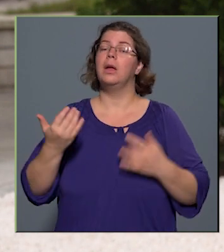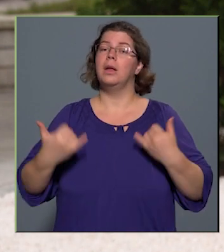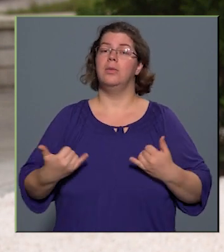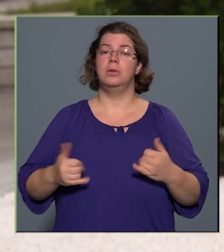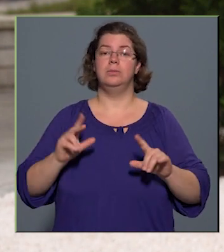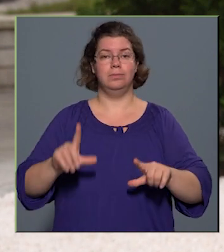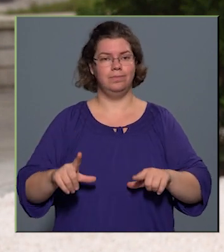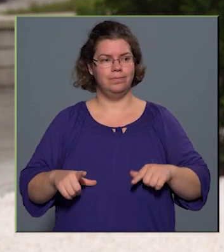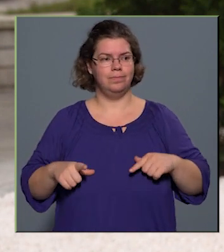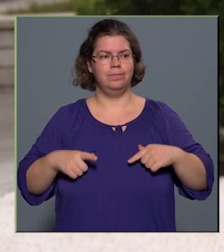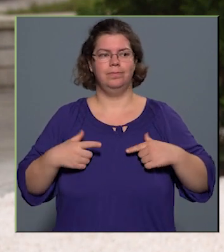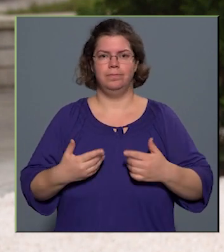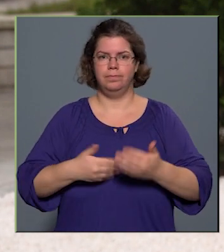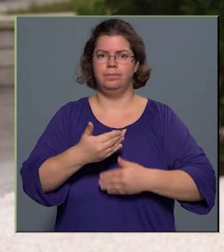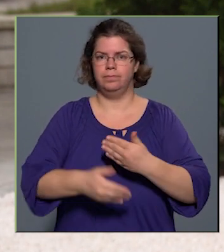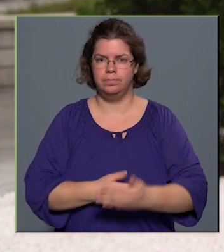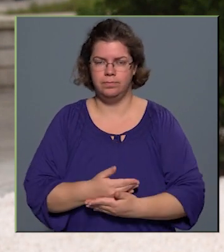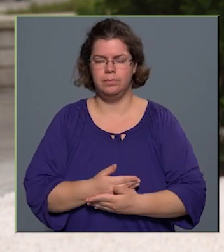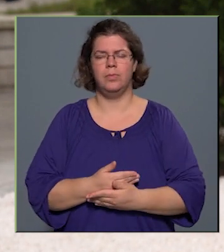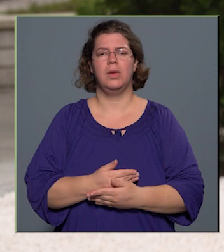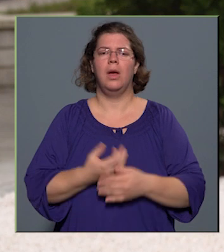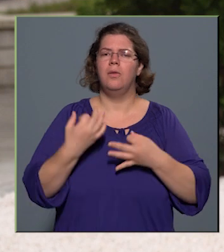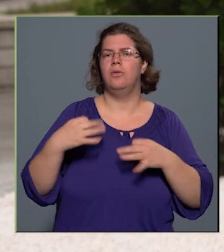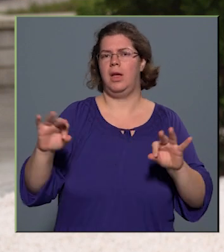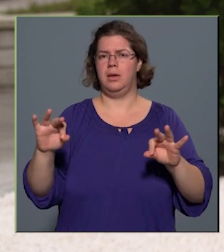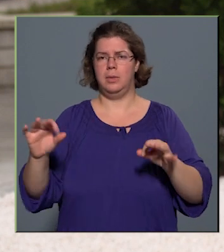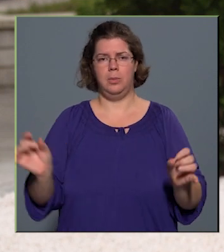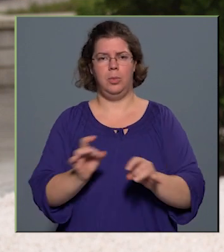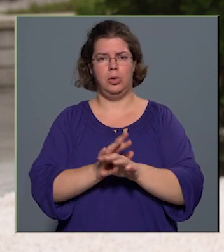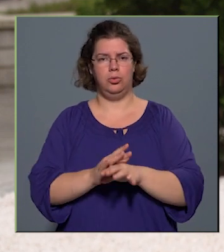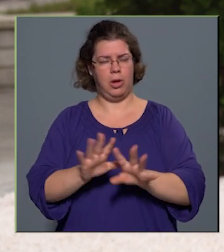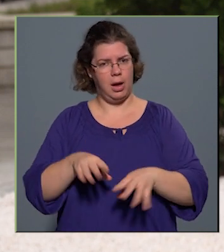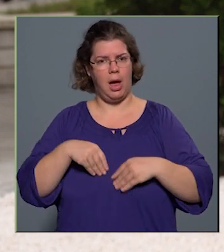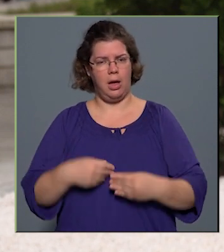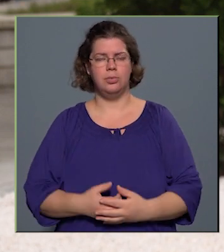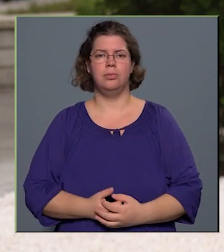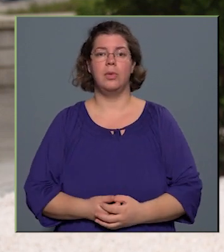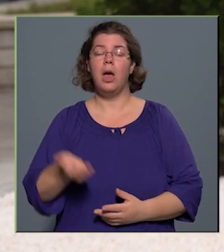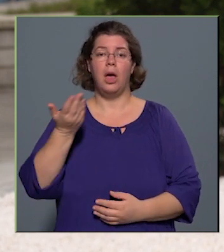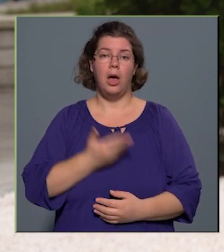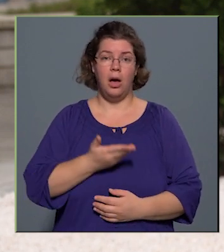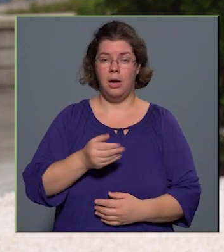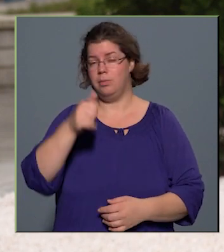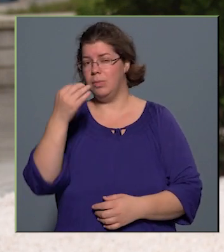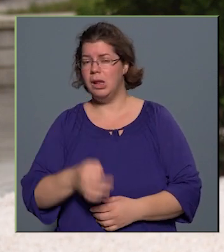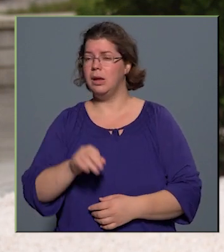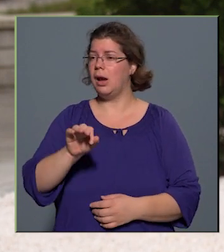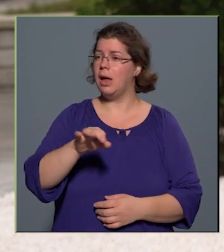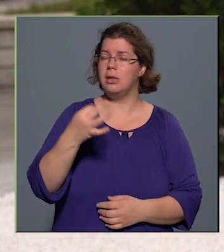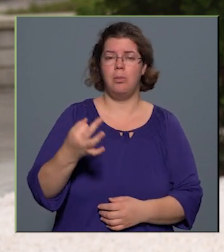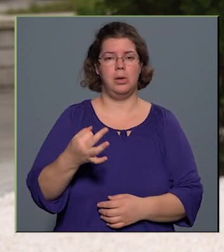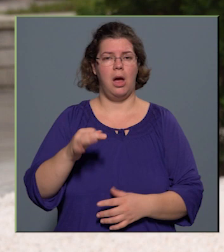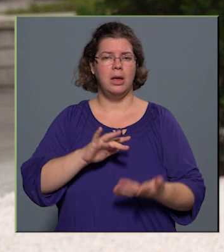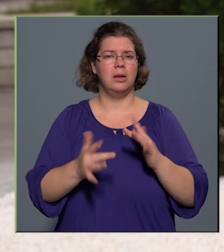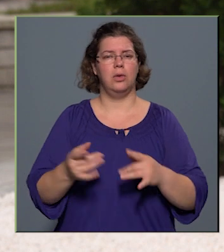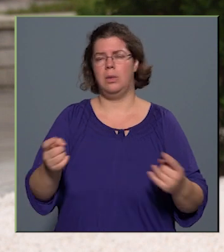a forradalom mindent elsöprő élményét, a felszabadultság boldogságát. Ha egy pillanatra, egy napra hátra hagyjuk